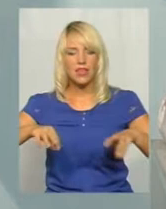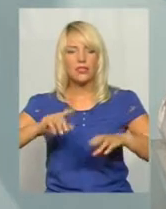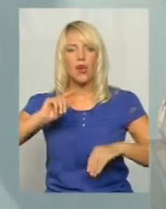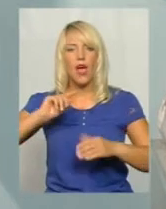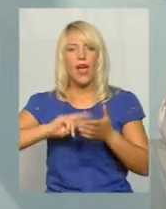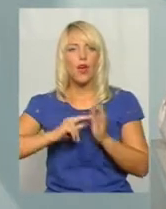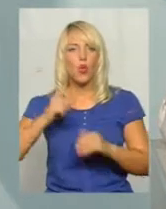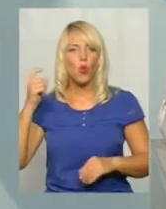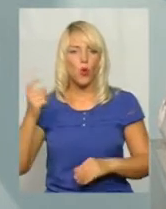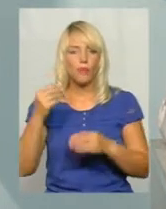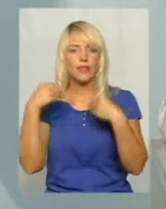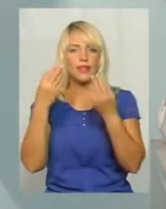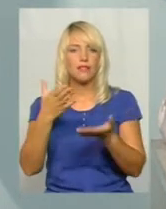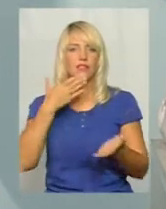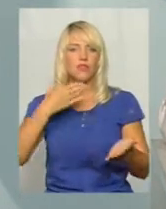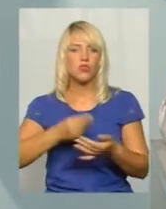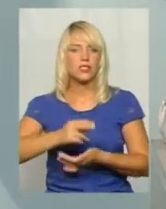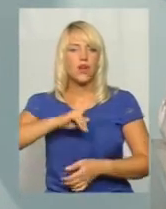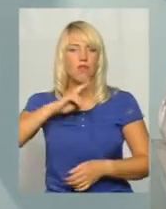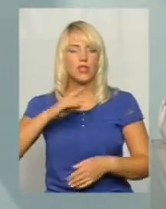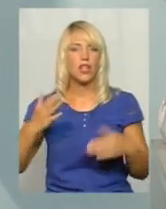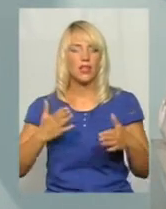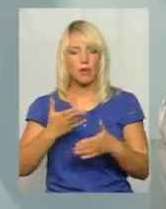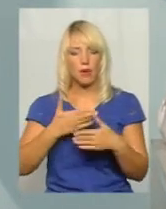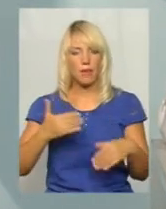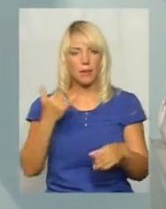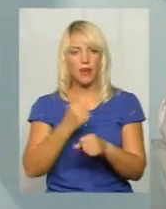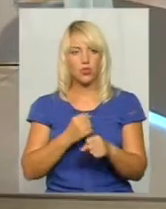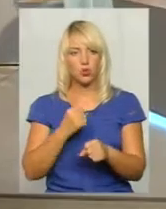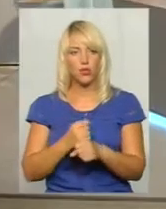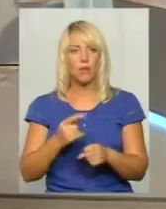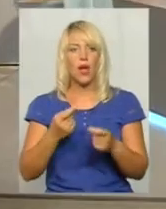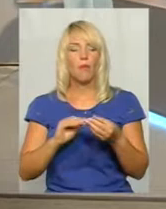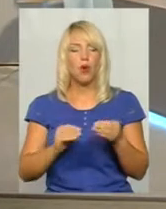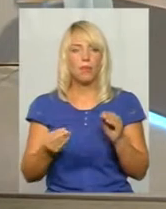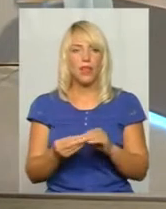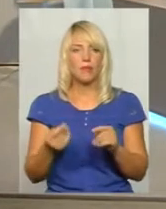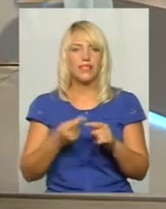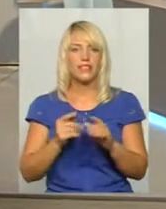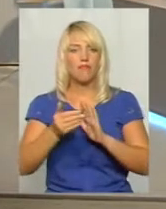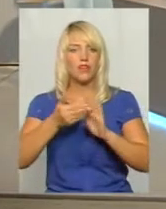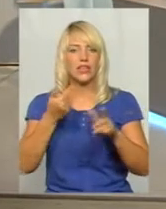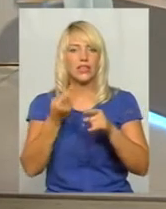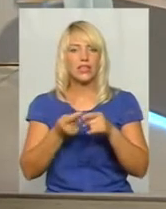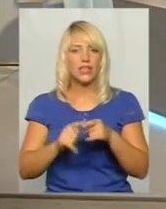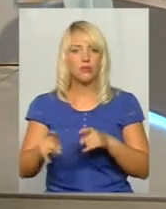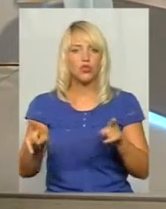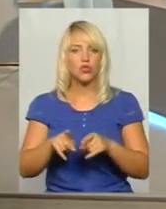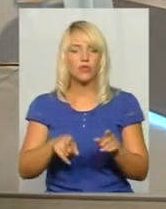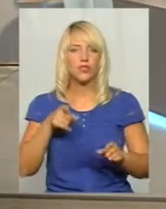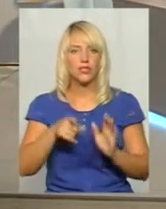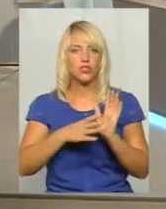поки дало свої зауваження, над якими ми працюємо, а проблема ця викликана тим, що в 1994